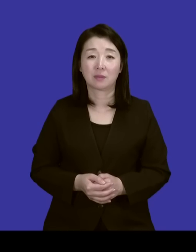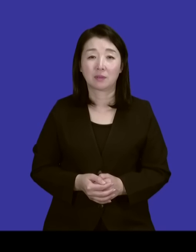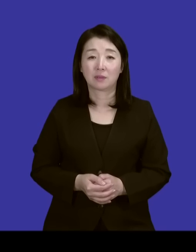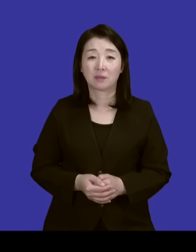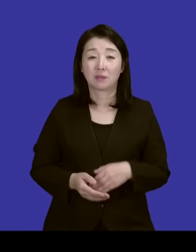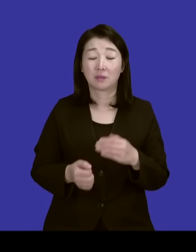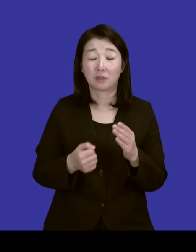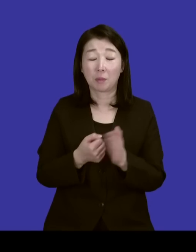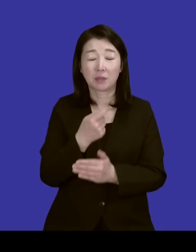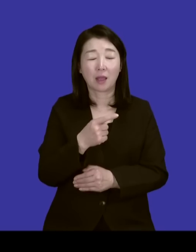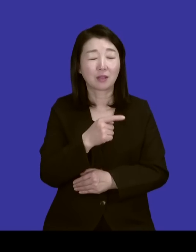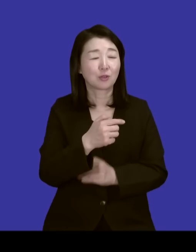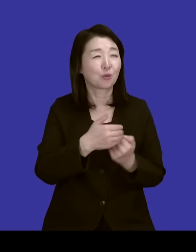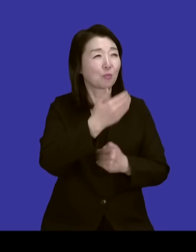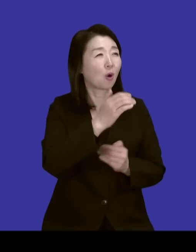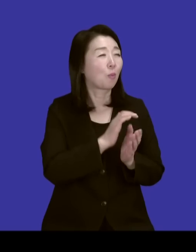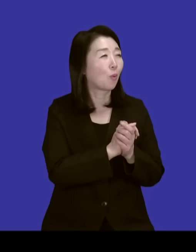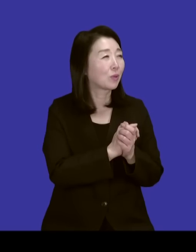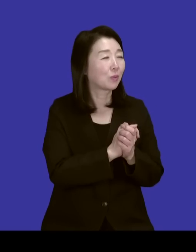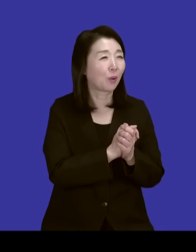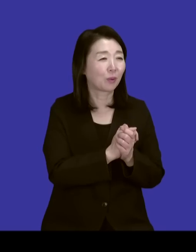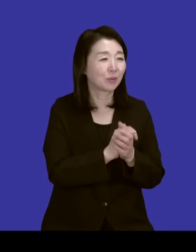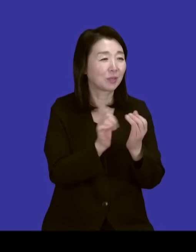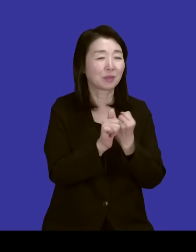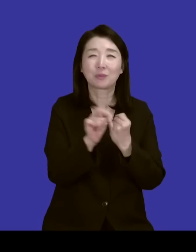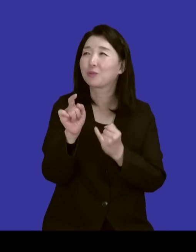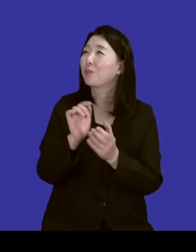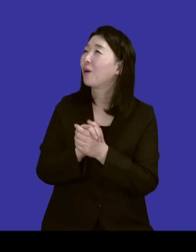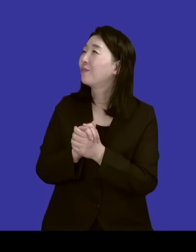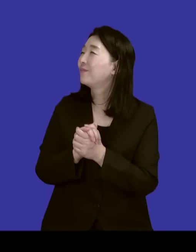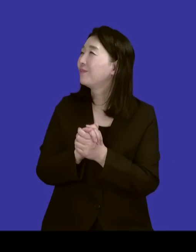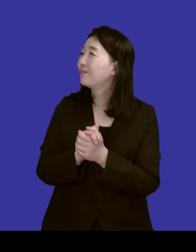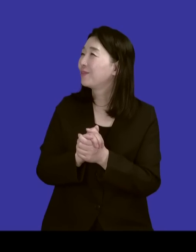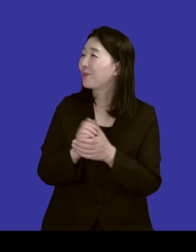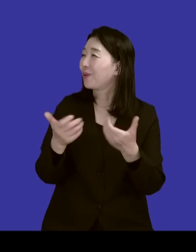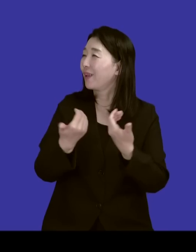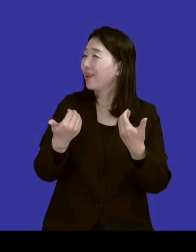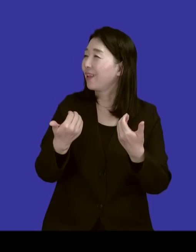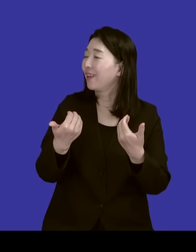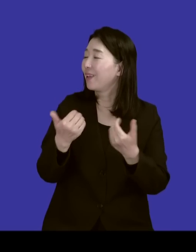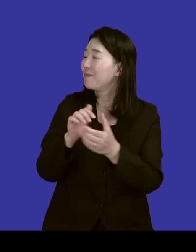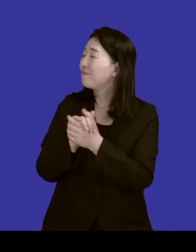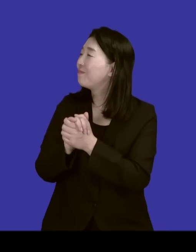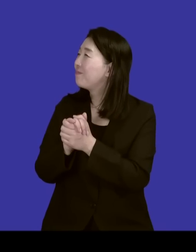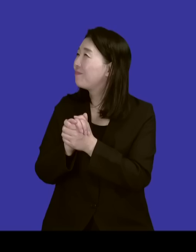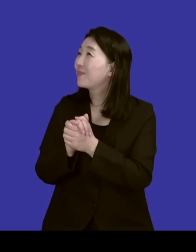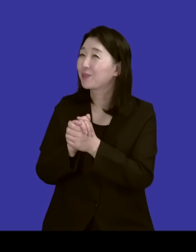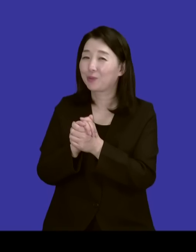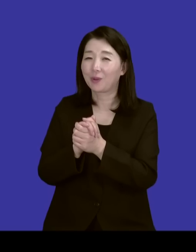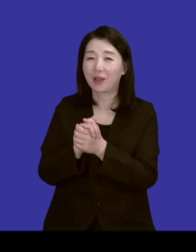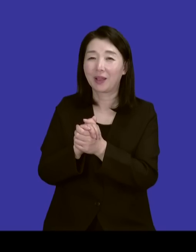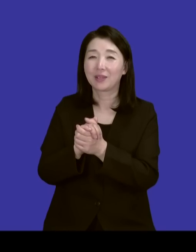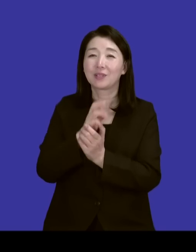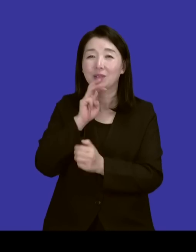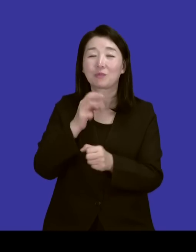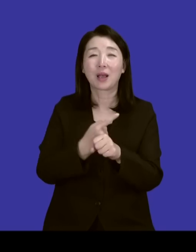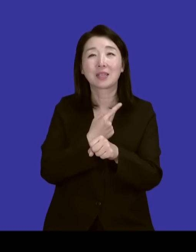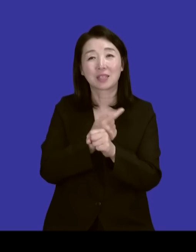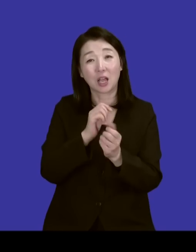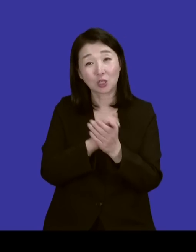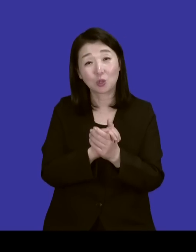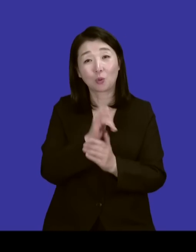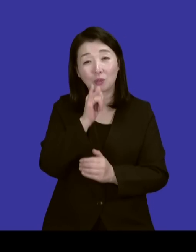이쪽 벽 보고 기도하고 집사람은 저쪽 벽 보고 기도하고 서로 벽 보고 한 30분에서 길게는 한 시간까지 기도를 해요.